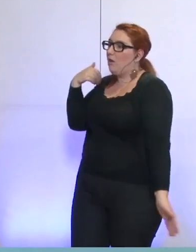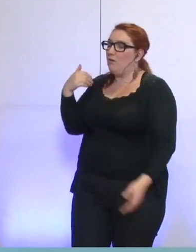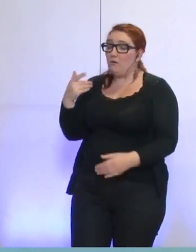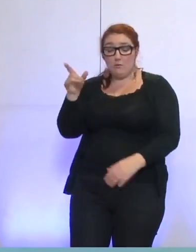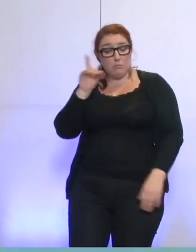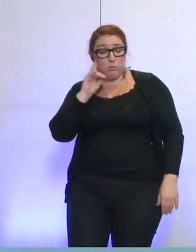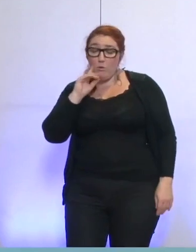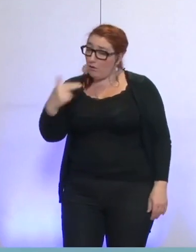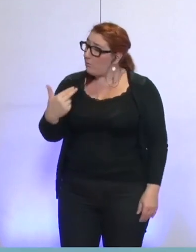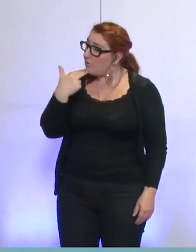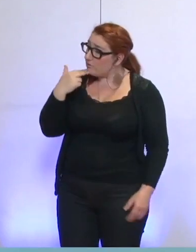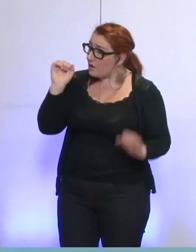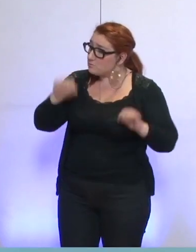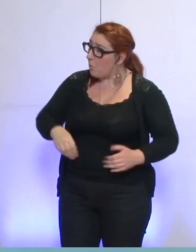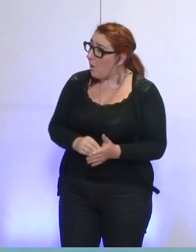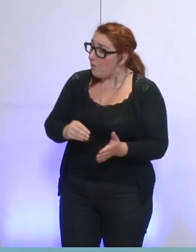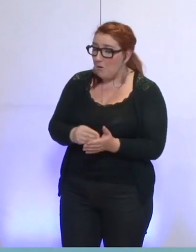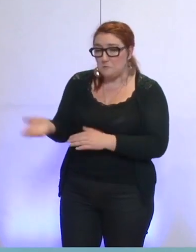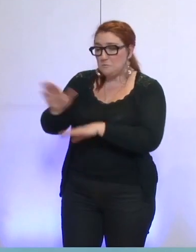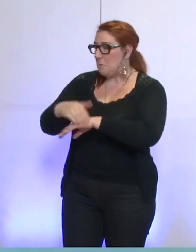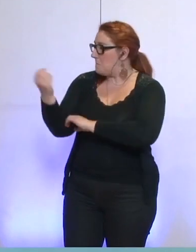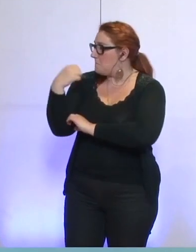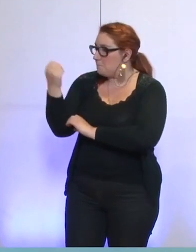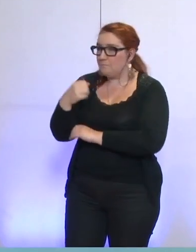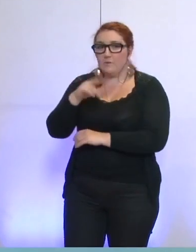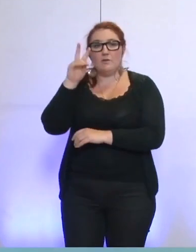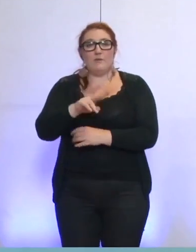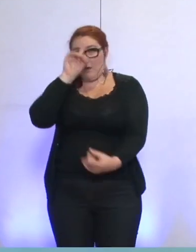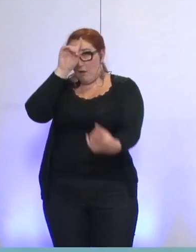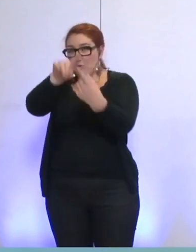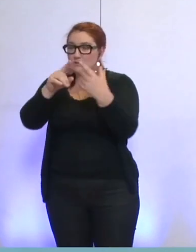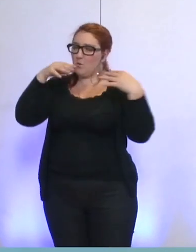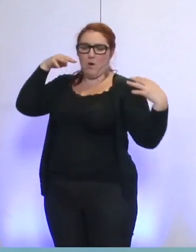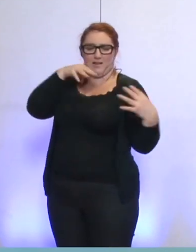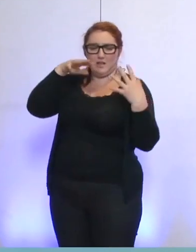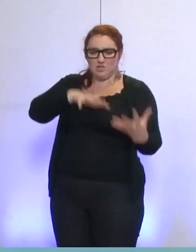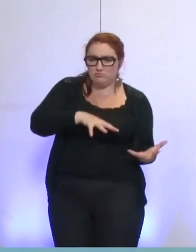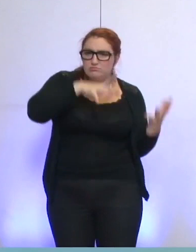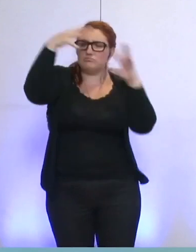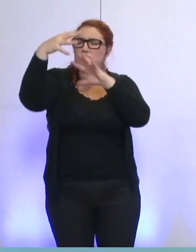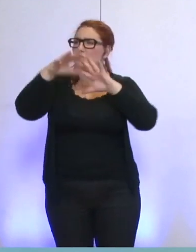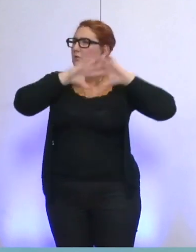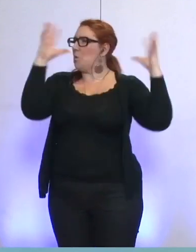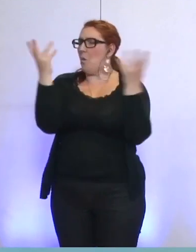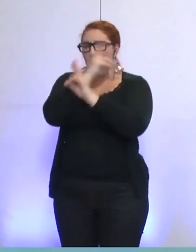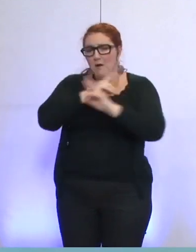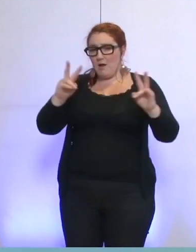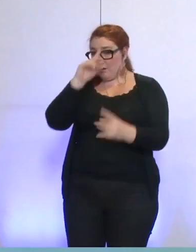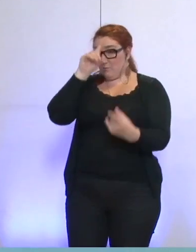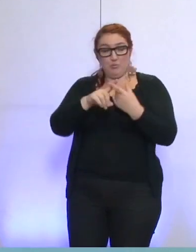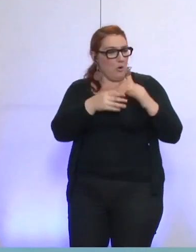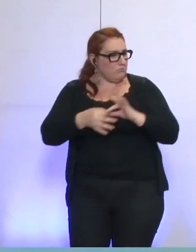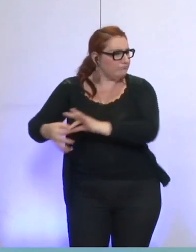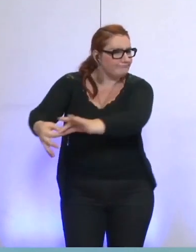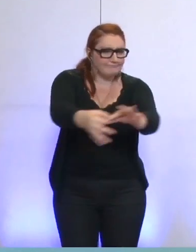La métropole porte l'ambition d'une vision énergétique globale qui doit permettre de mieux coordonner les activités du secteur énergétique sur son